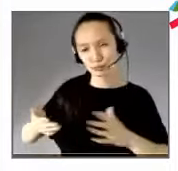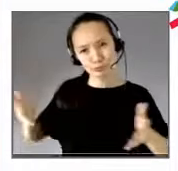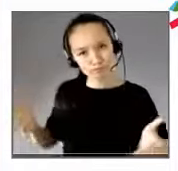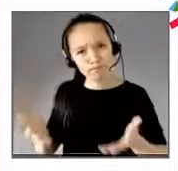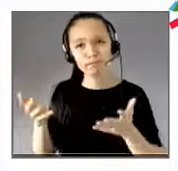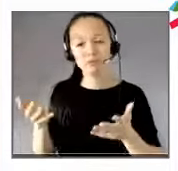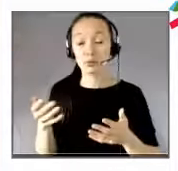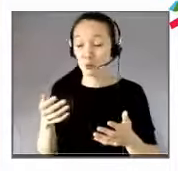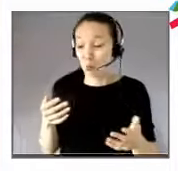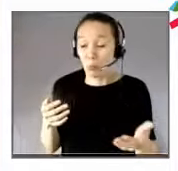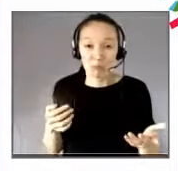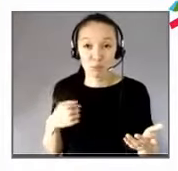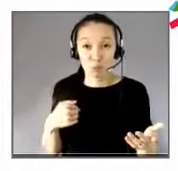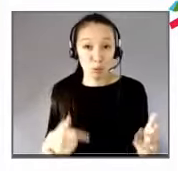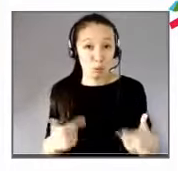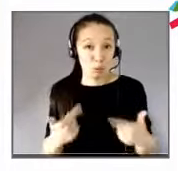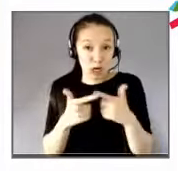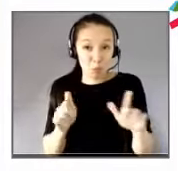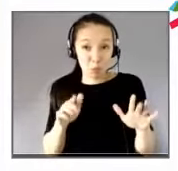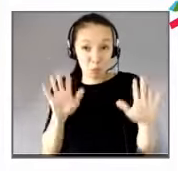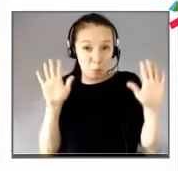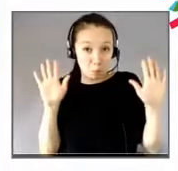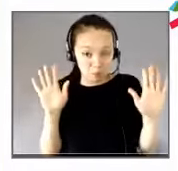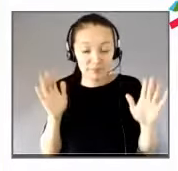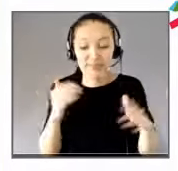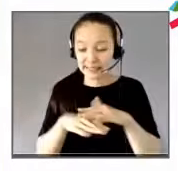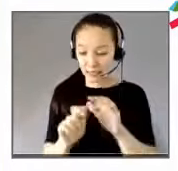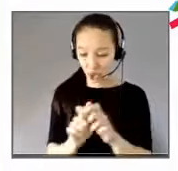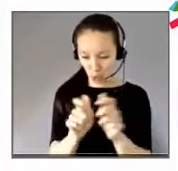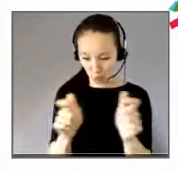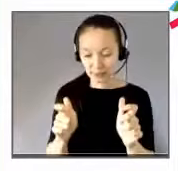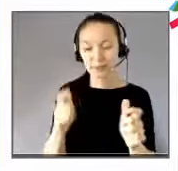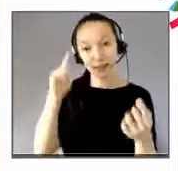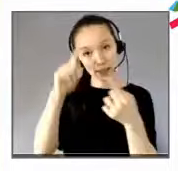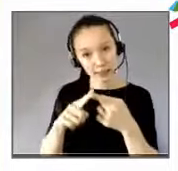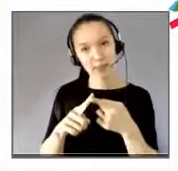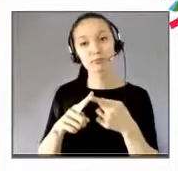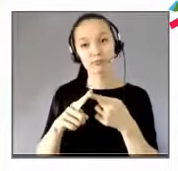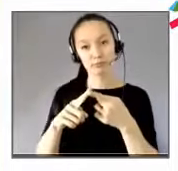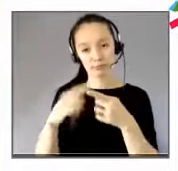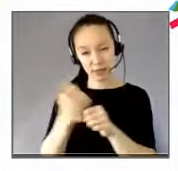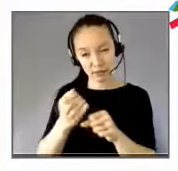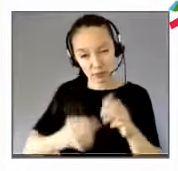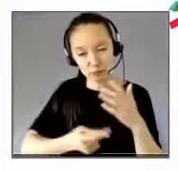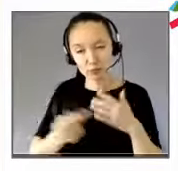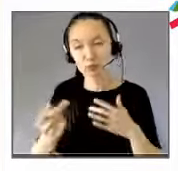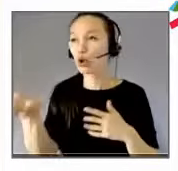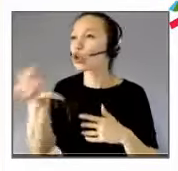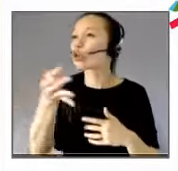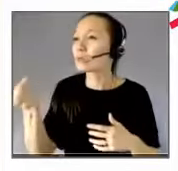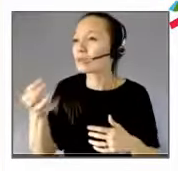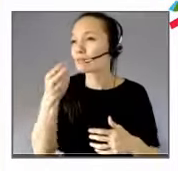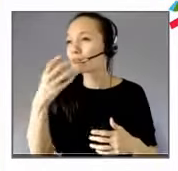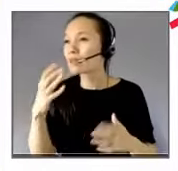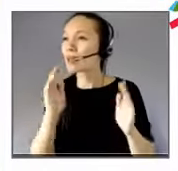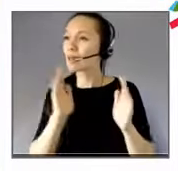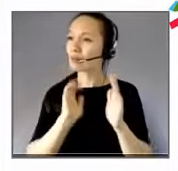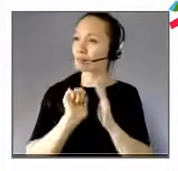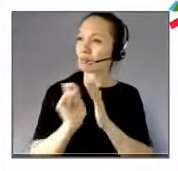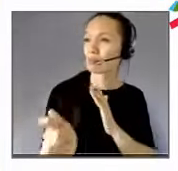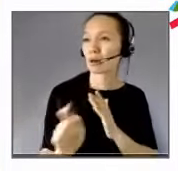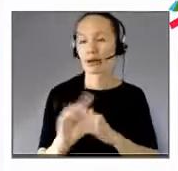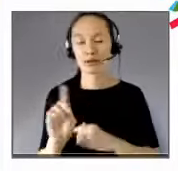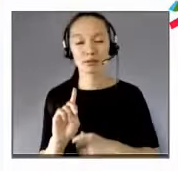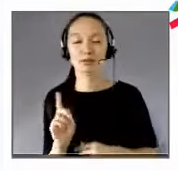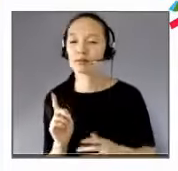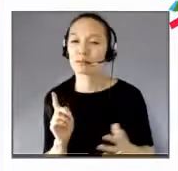on est dans un cadre qui peut permettre de travailler ce sujet. Ça ne pas dire qu'il est travaillé systématiquement, ça veut dire que c'est forcément bien fait. Mais en tout cas,